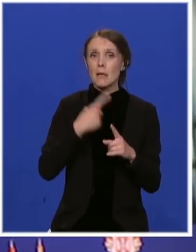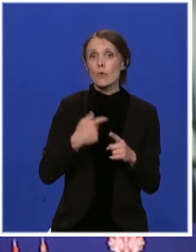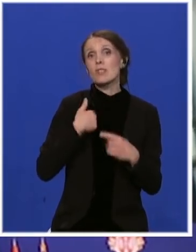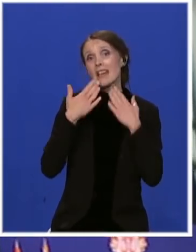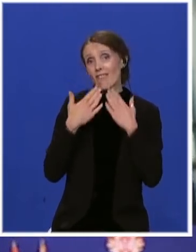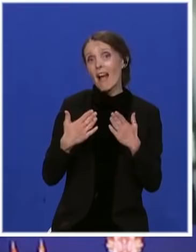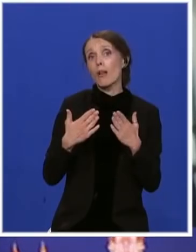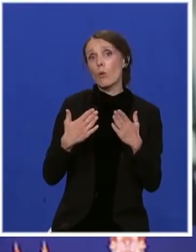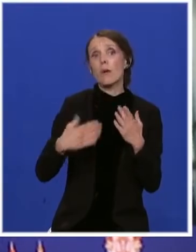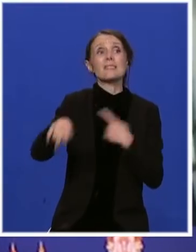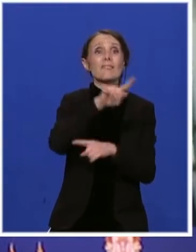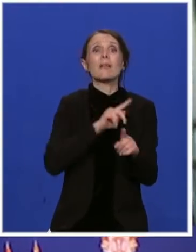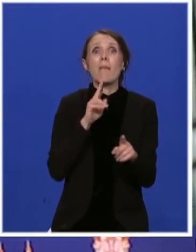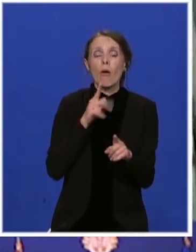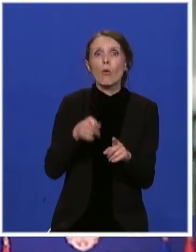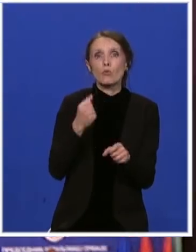su tome doprinali.